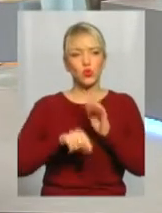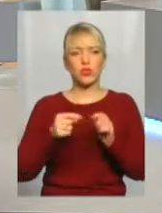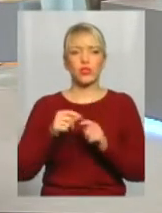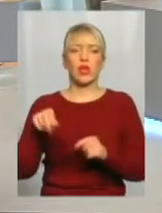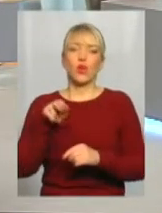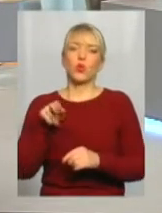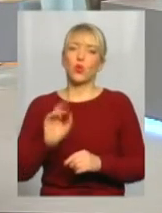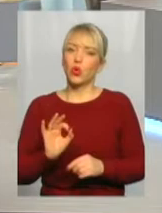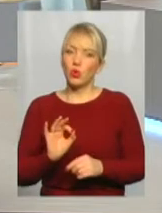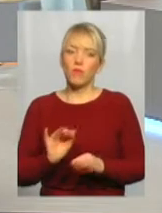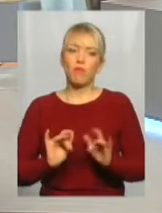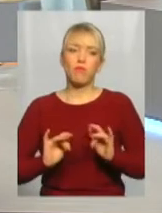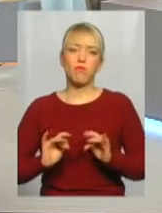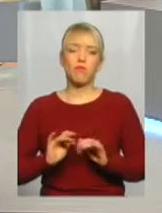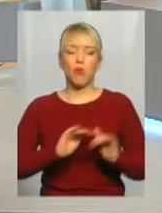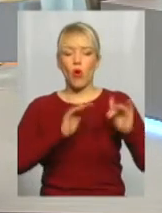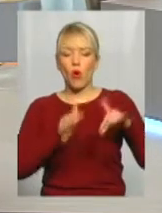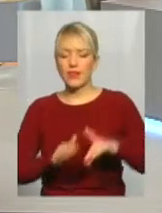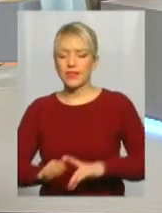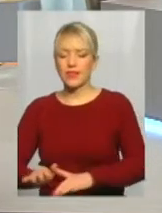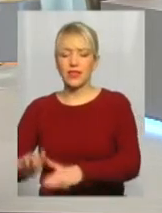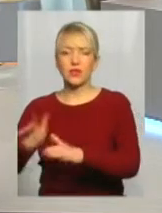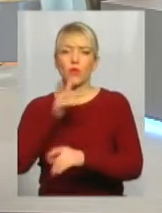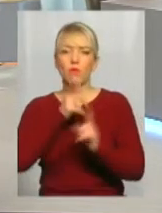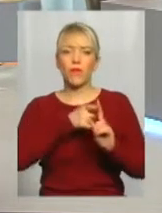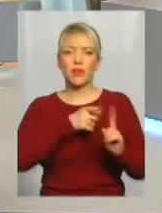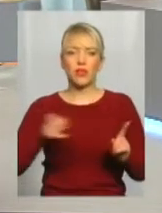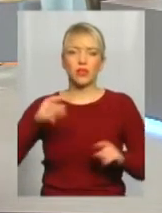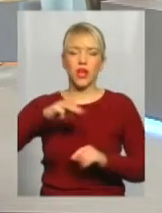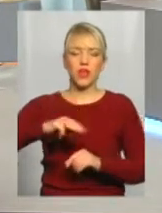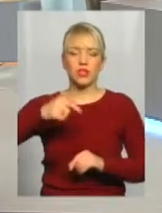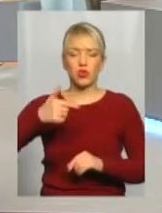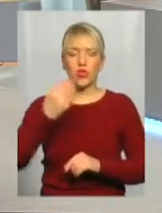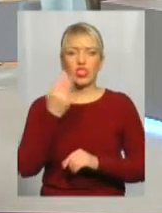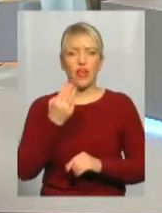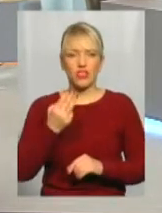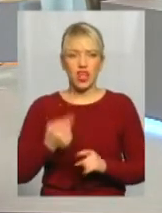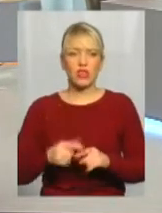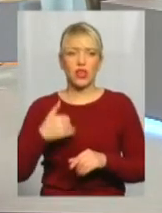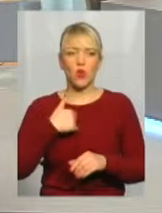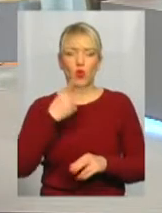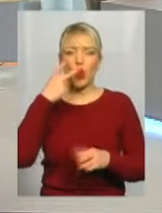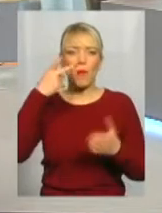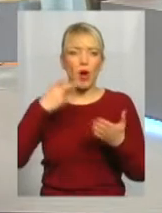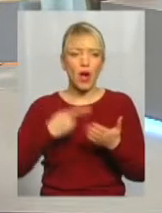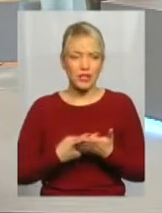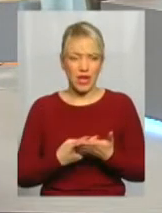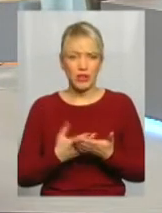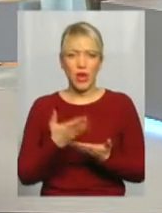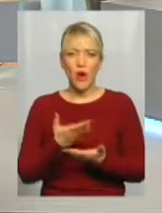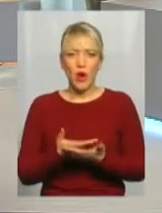подільського періоду життя Тараса Шевченка, і такий був, я хочу показати ось